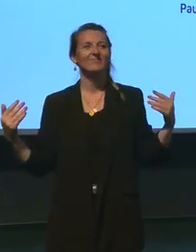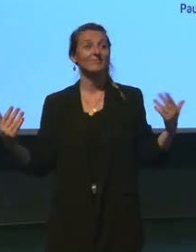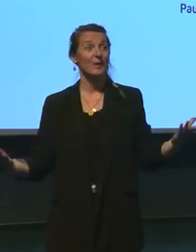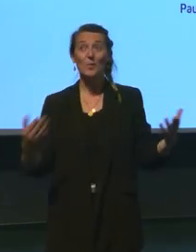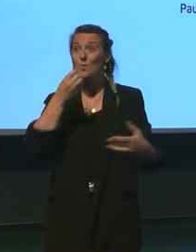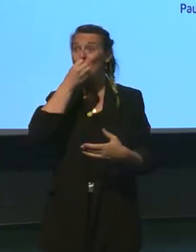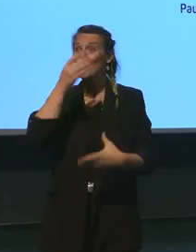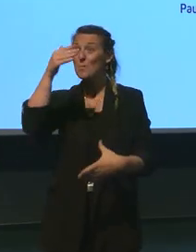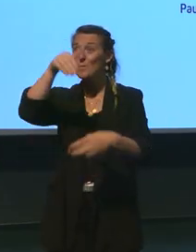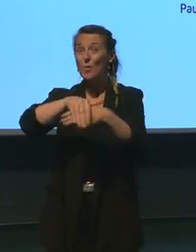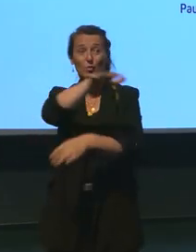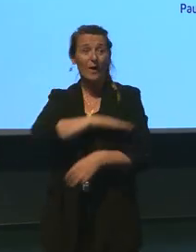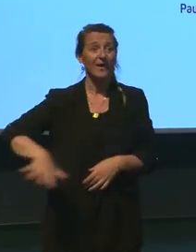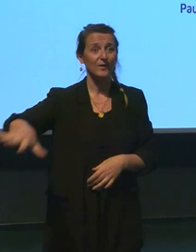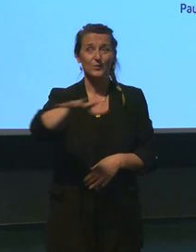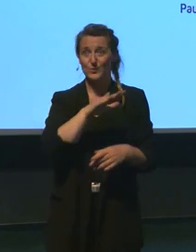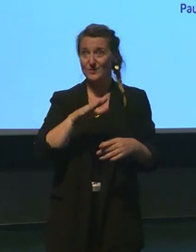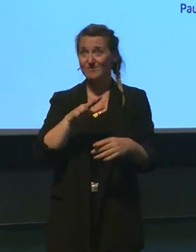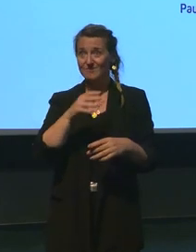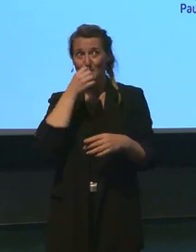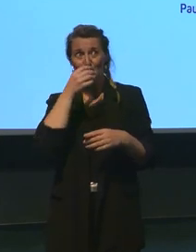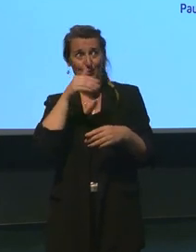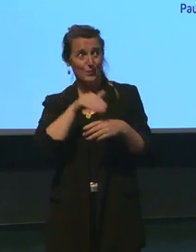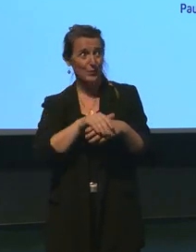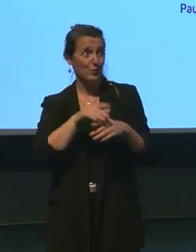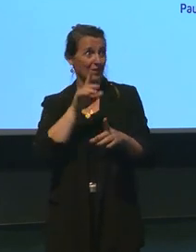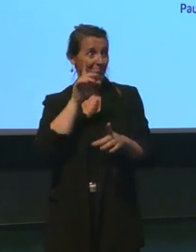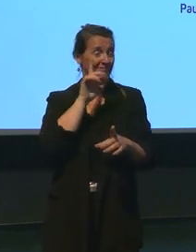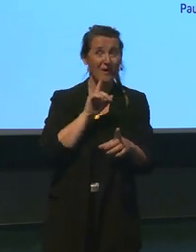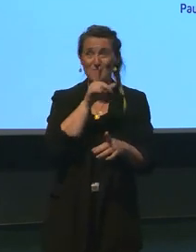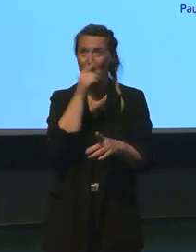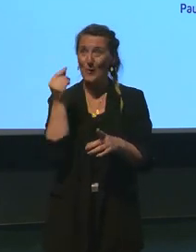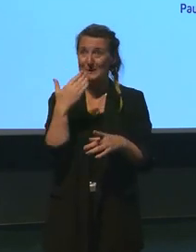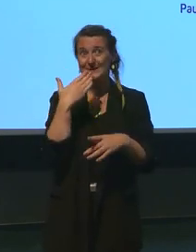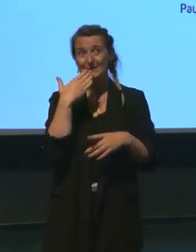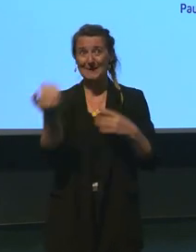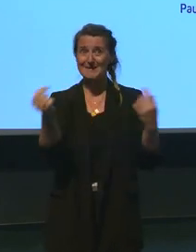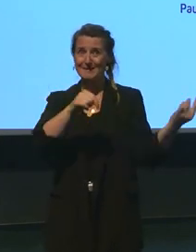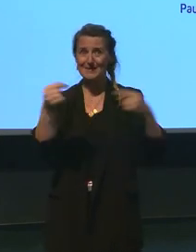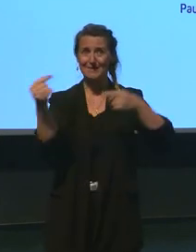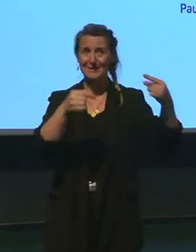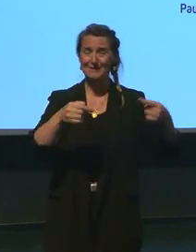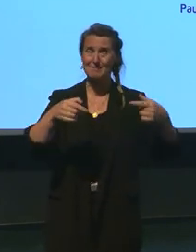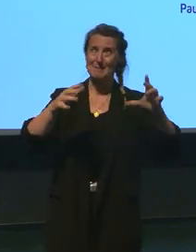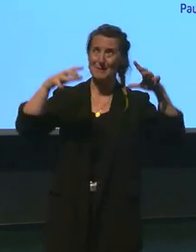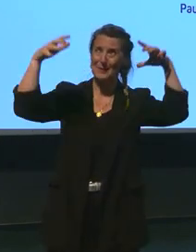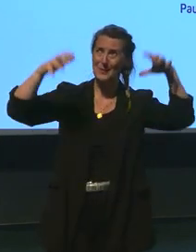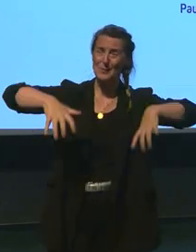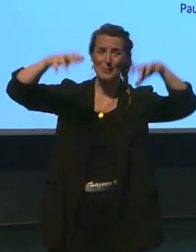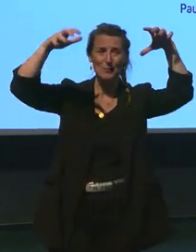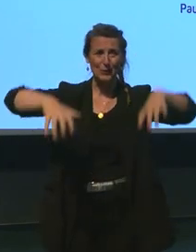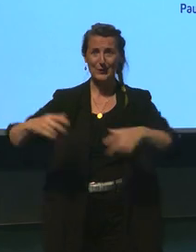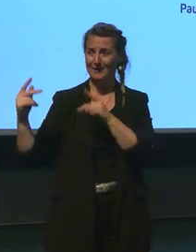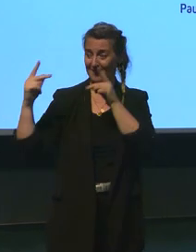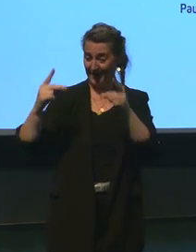Bonsoir à toutes, bonsoir à tous. Merci d'avoir bravé les intempéries et la pluie pour venir jusqu'à nous